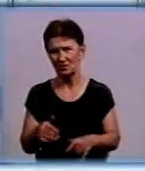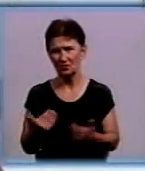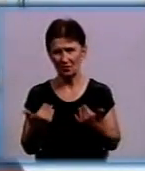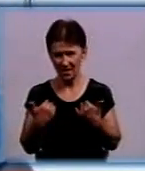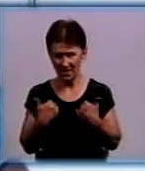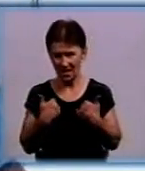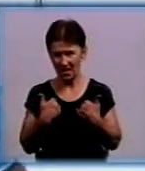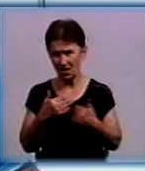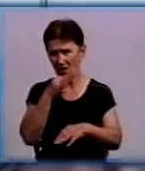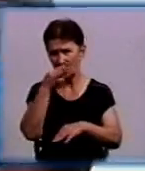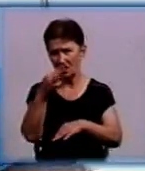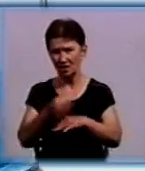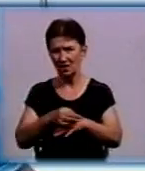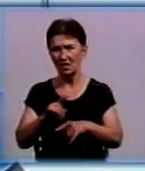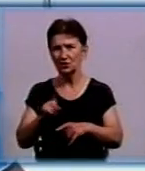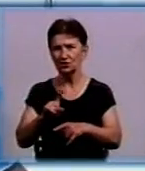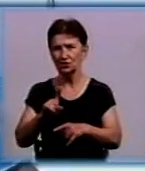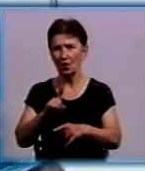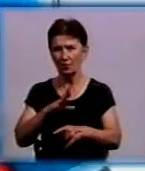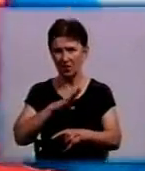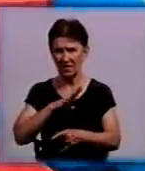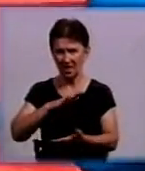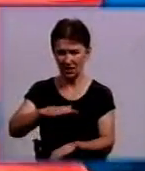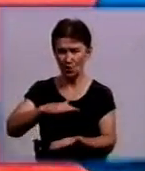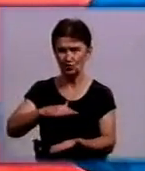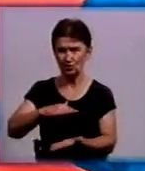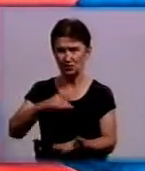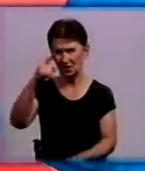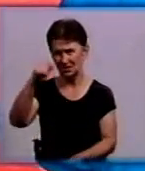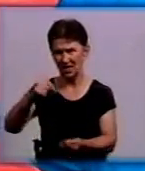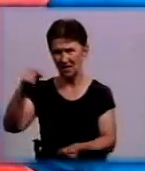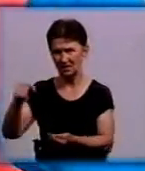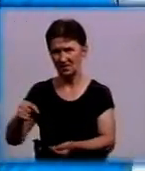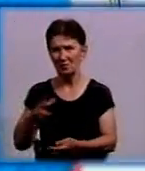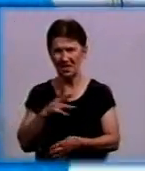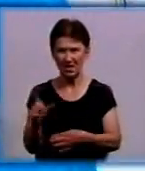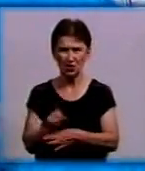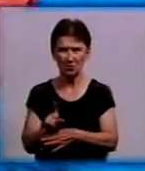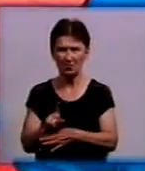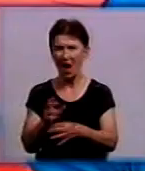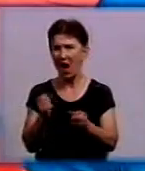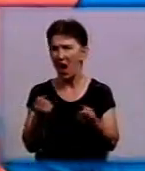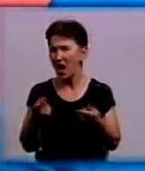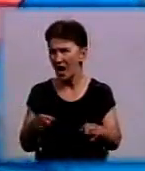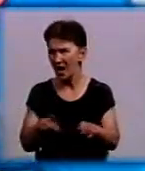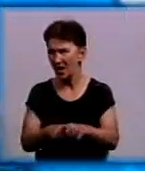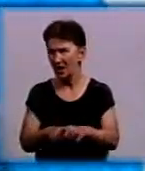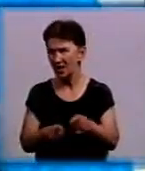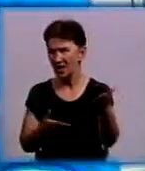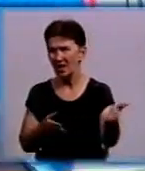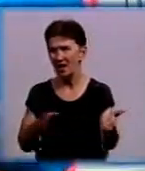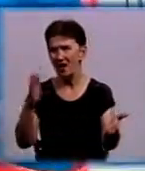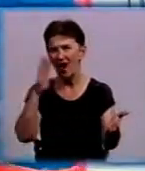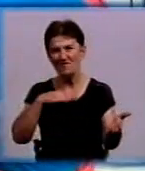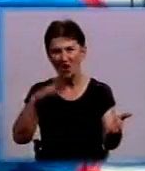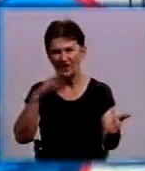допустим, за це, щоб толщина відповіла, щоб була нормальна. А так, що водоканал і